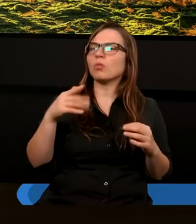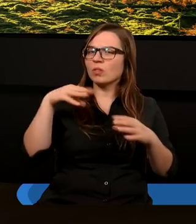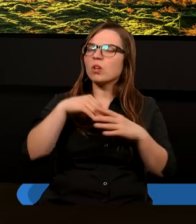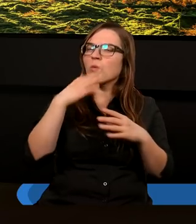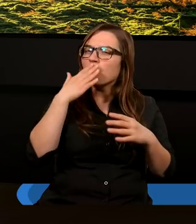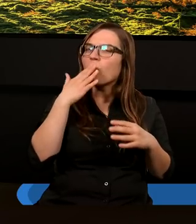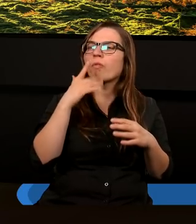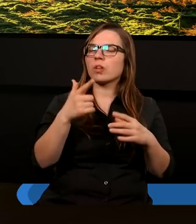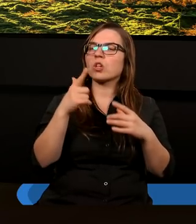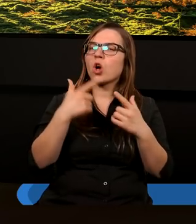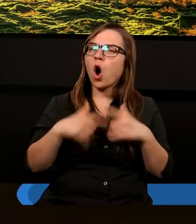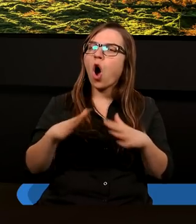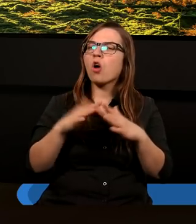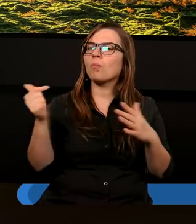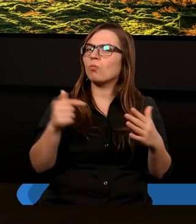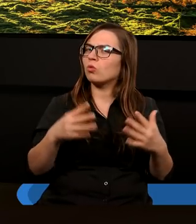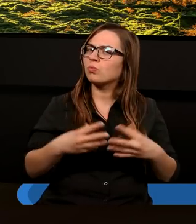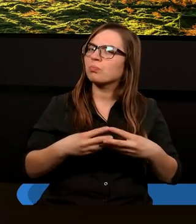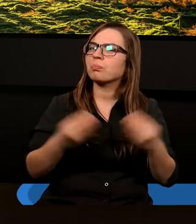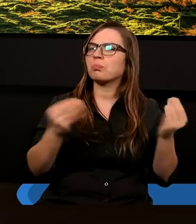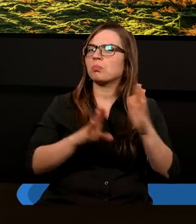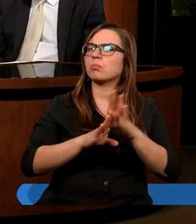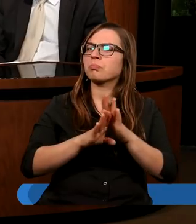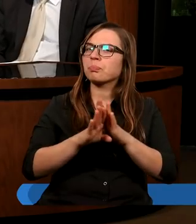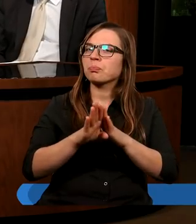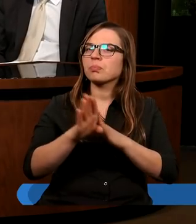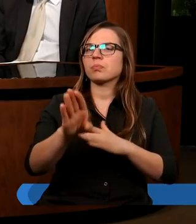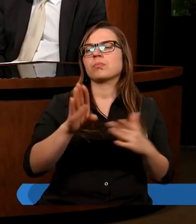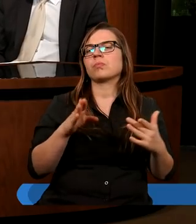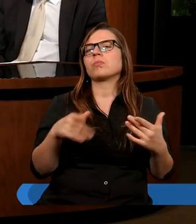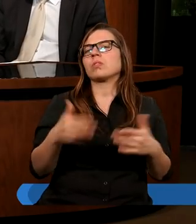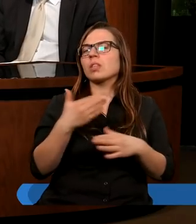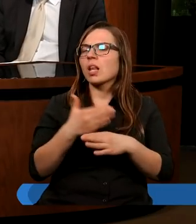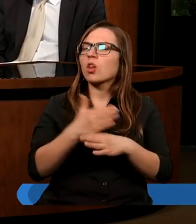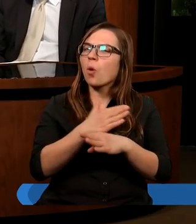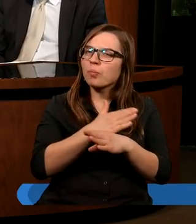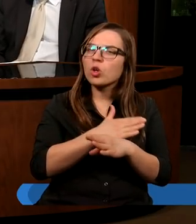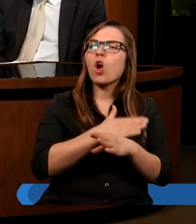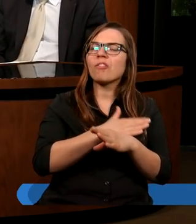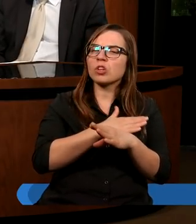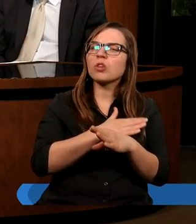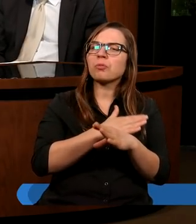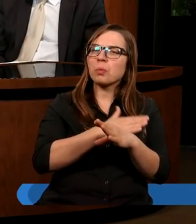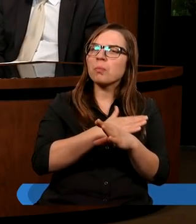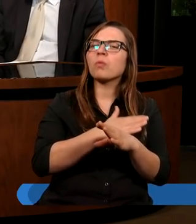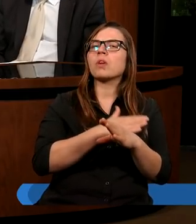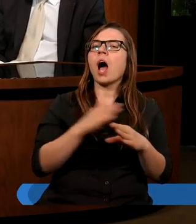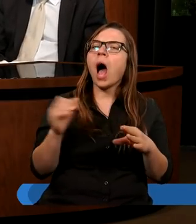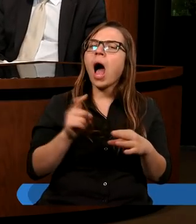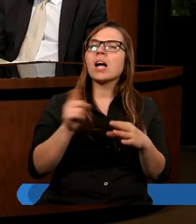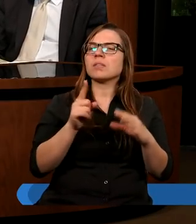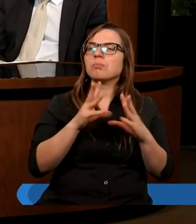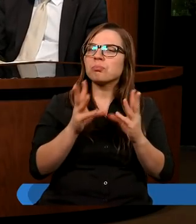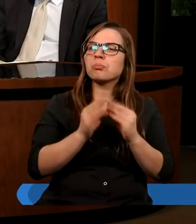się rozwijać po całym świecie. Tak było zapowiedziane, że on będzie się stopniowo rozwijał od Jerozolimy aż po krańce